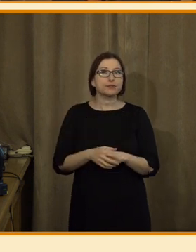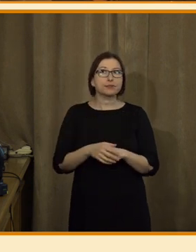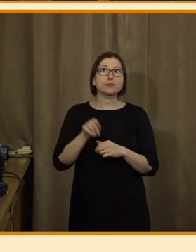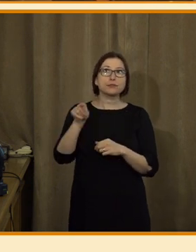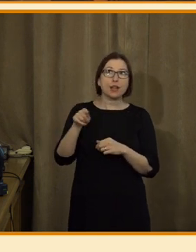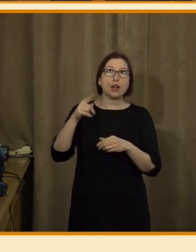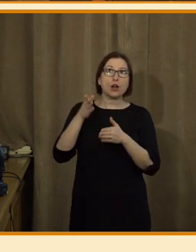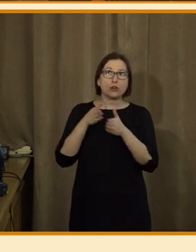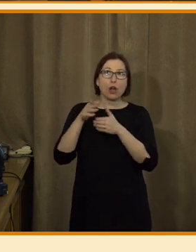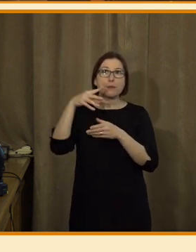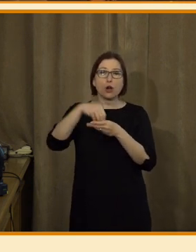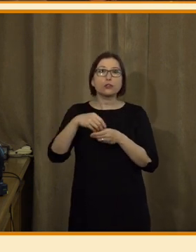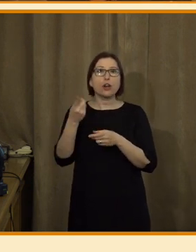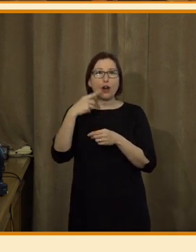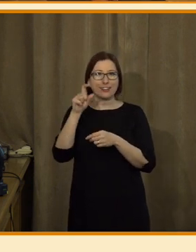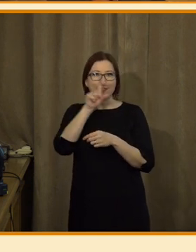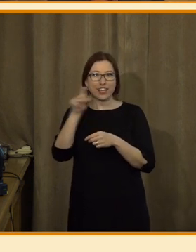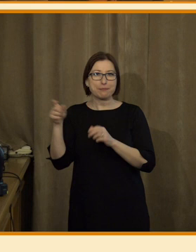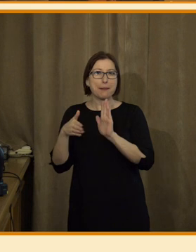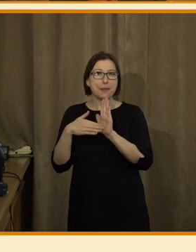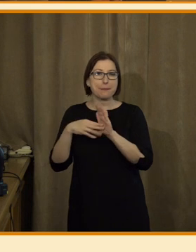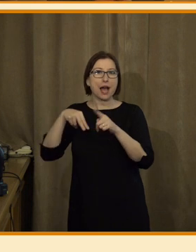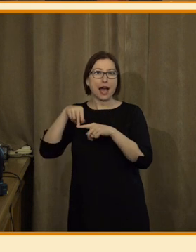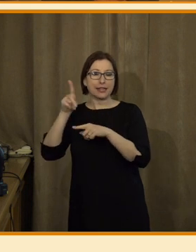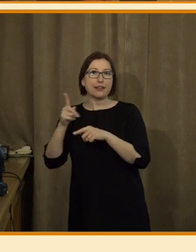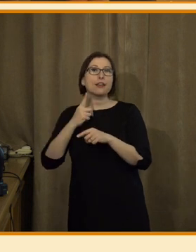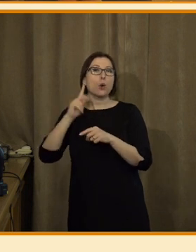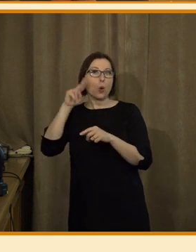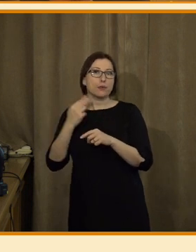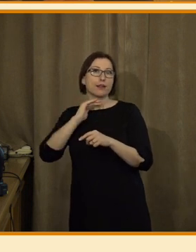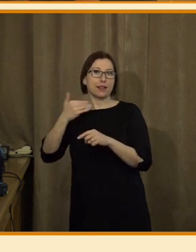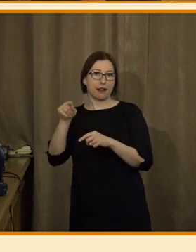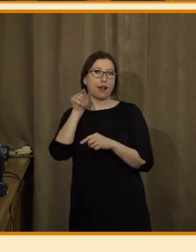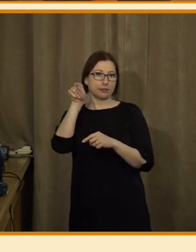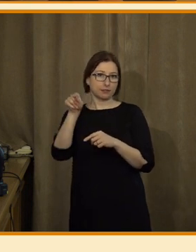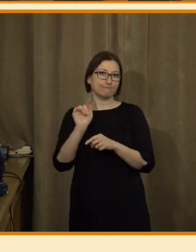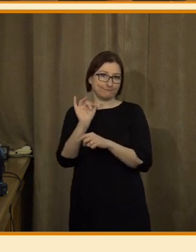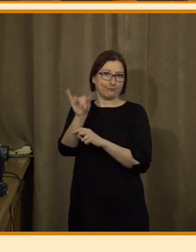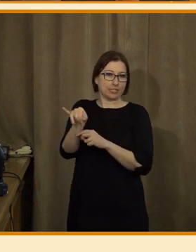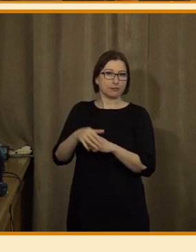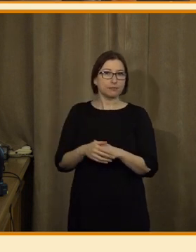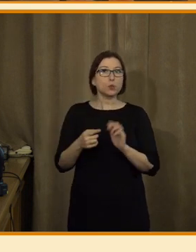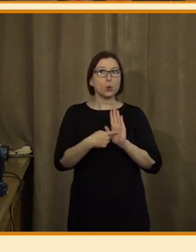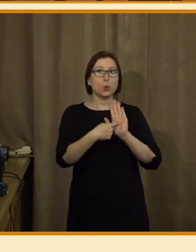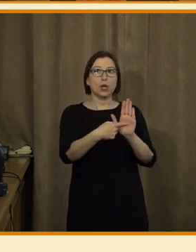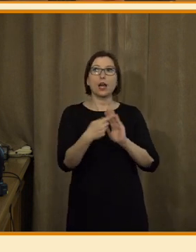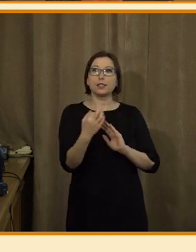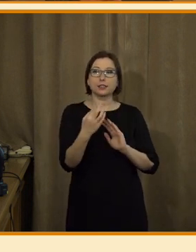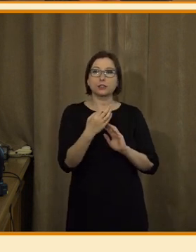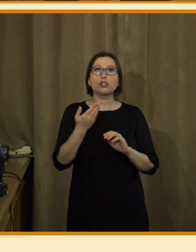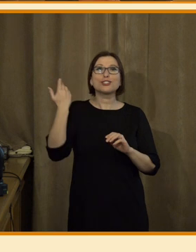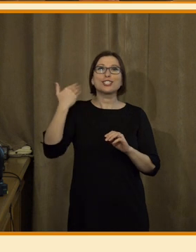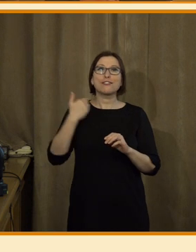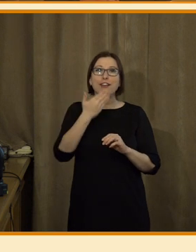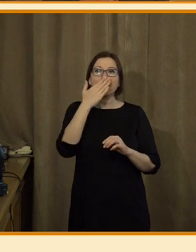to je projekt společnosti Mama AI, se kterýma děláme syntetické hlasy. Můžu poprosit o ukázku. Tady vidíte, jak to znělo